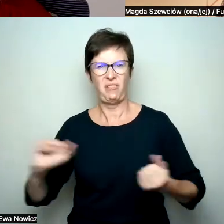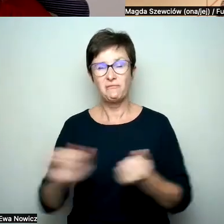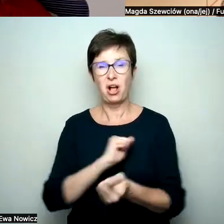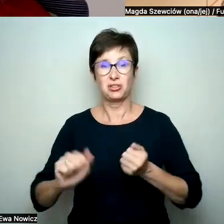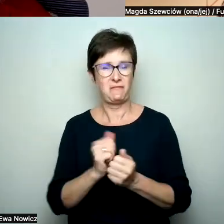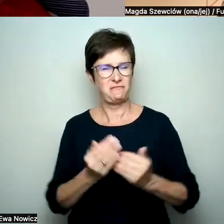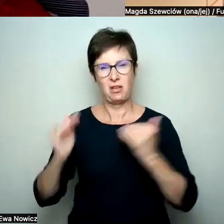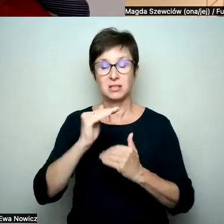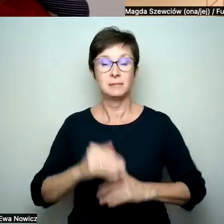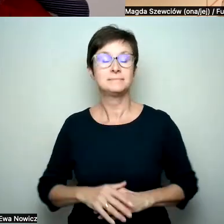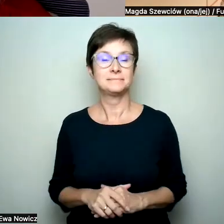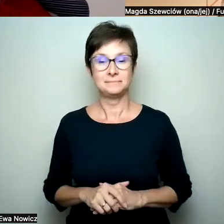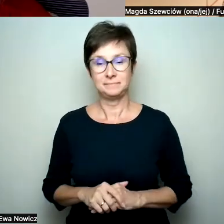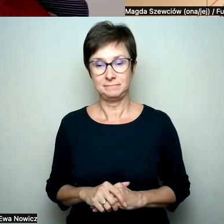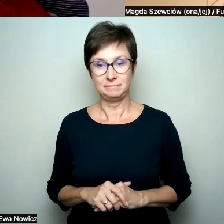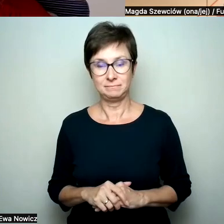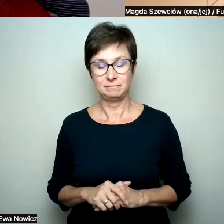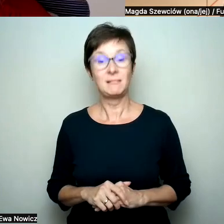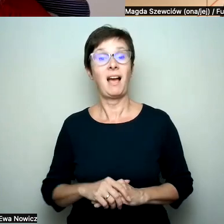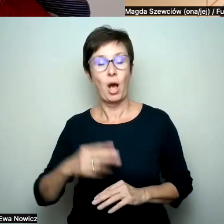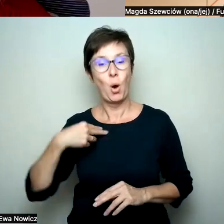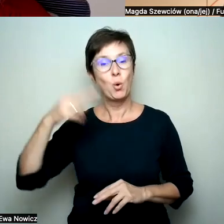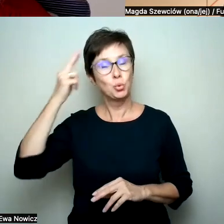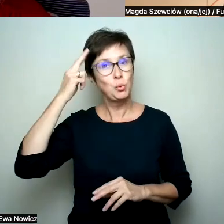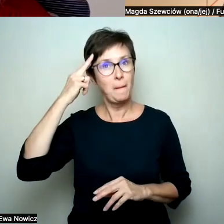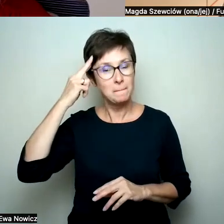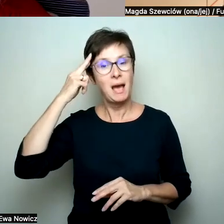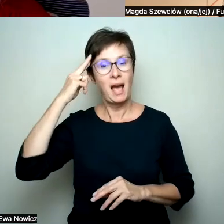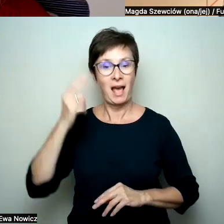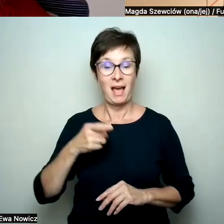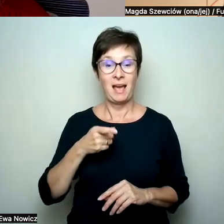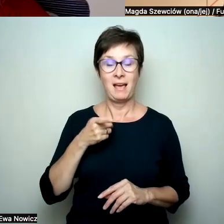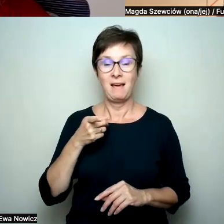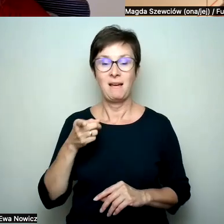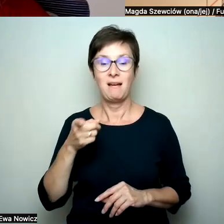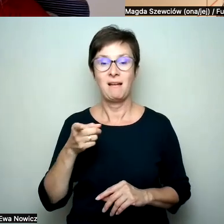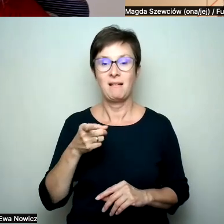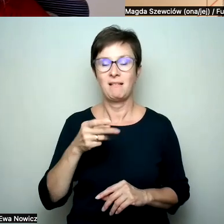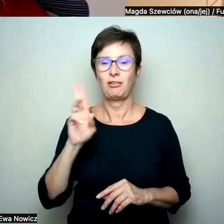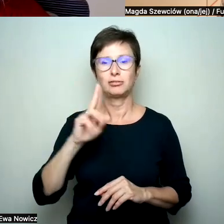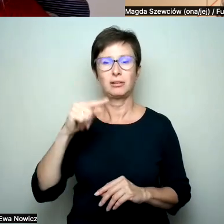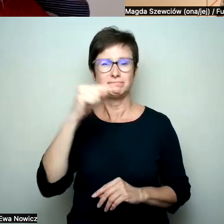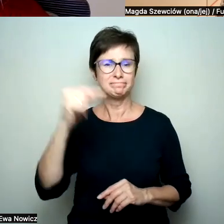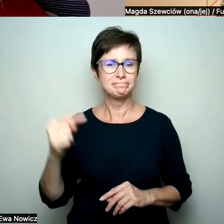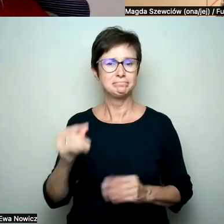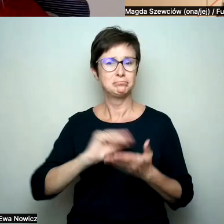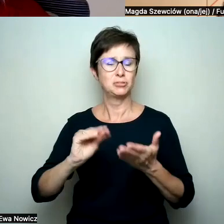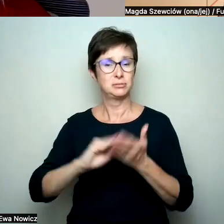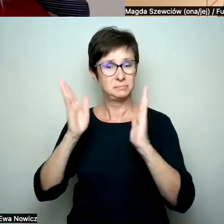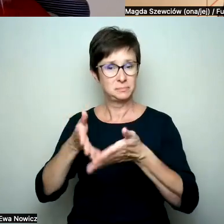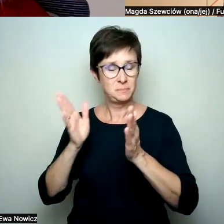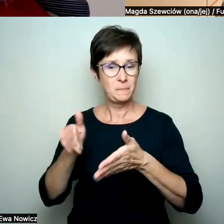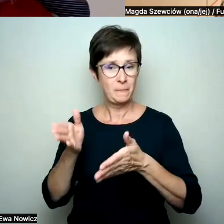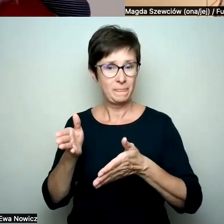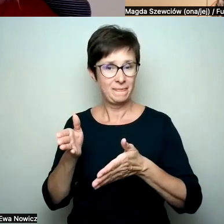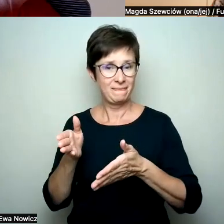Mhm. Znaczy ja rozumiem, że twoje strategie na de facto hejt i nieprzychylność, delikatnie mówiąc,